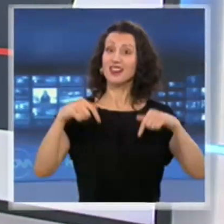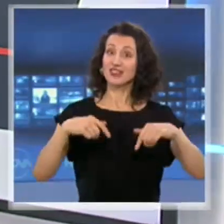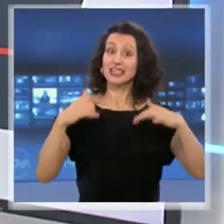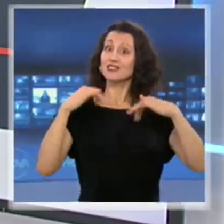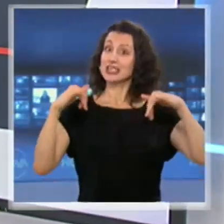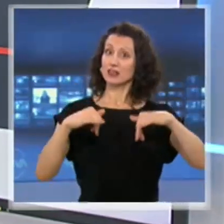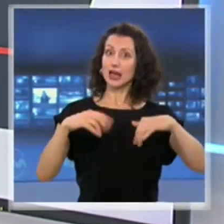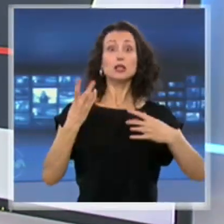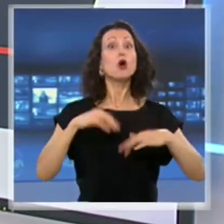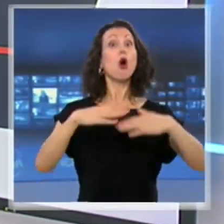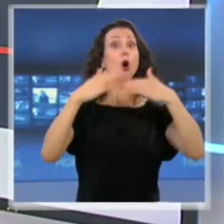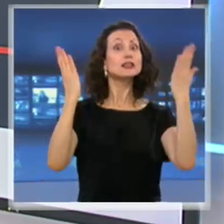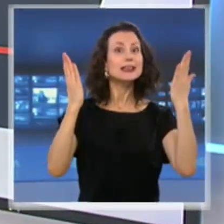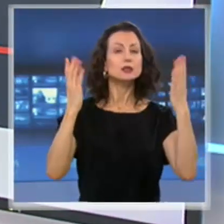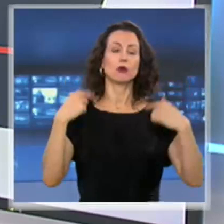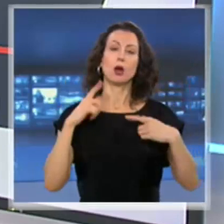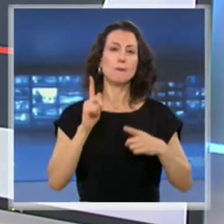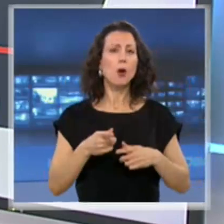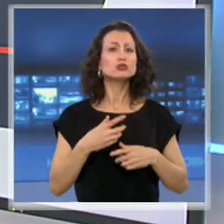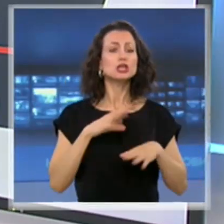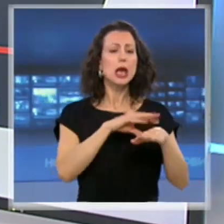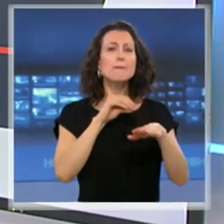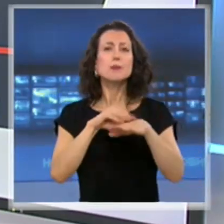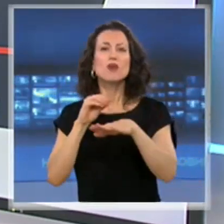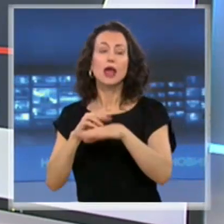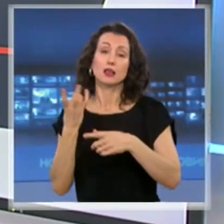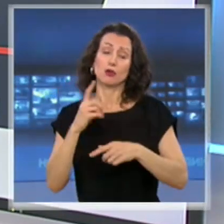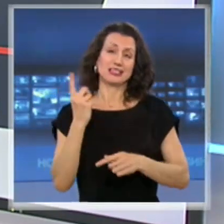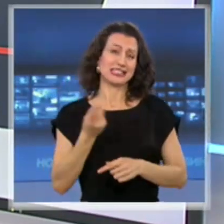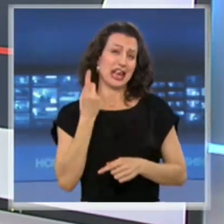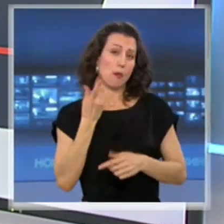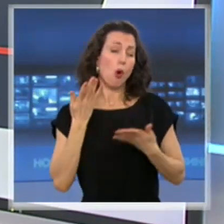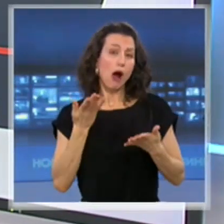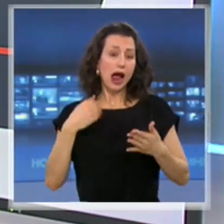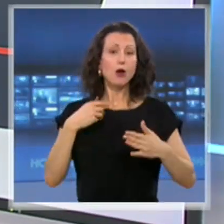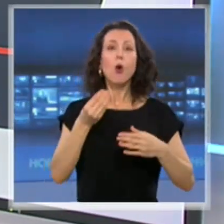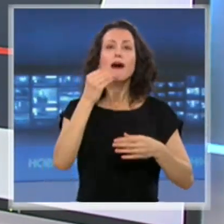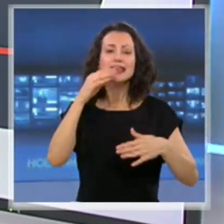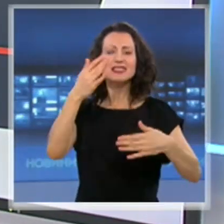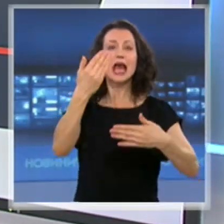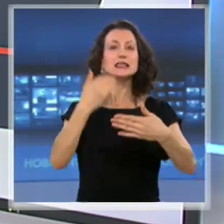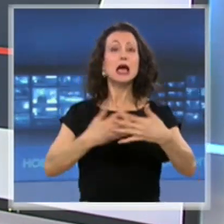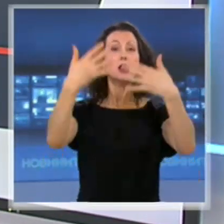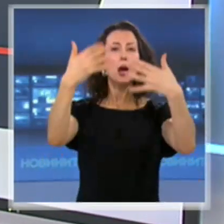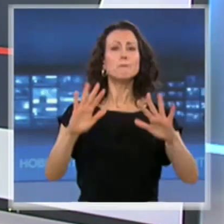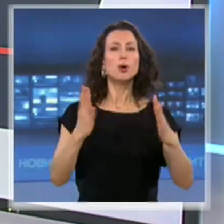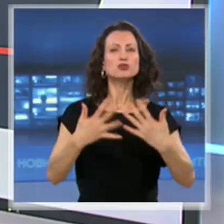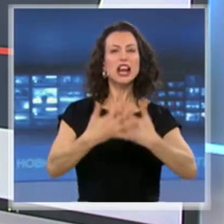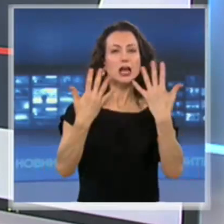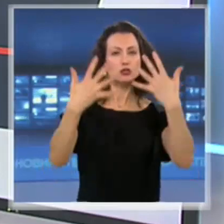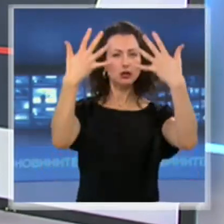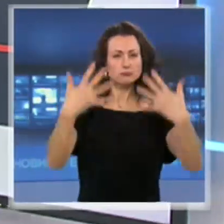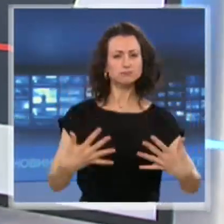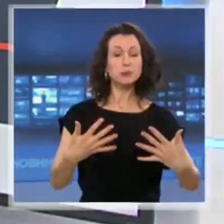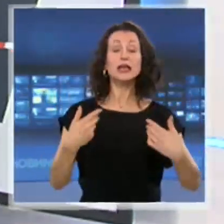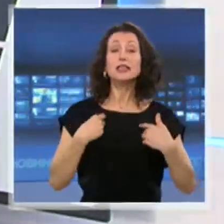Допустимо е ползването на бюфет, но само ако храната е на закрит бюфет зад прозрачна преграда и се обслужват служител, който е с маска и с